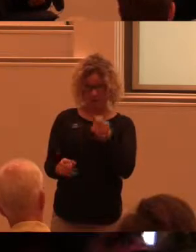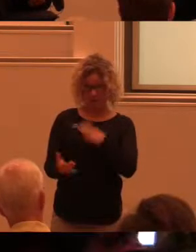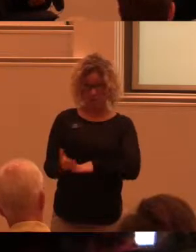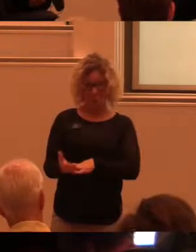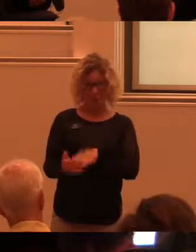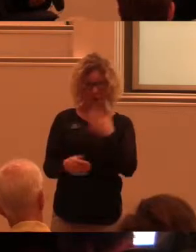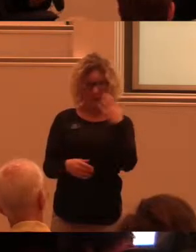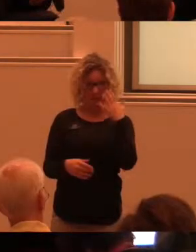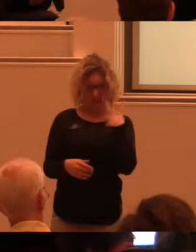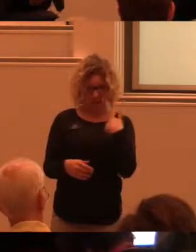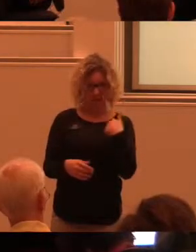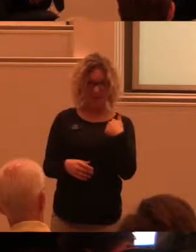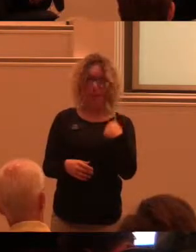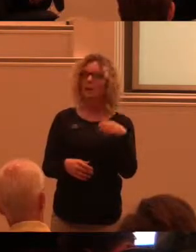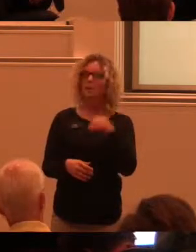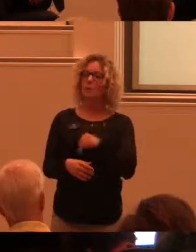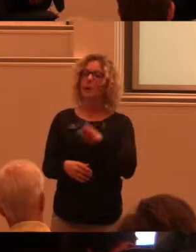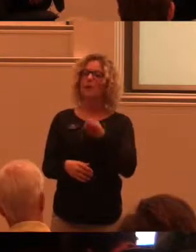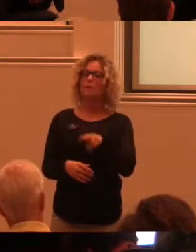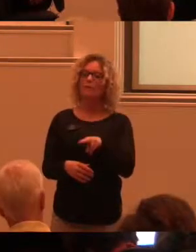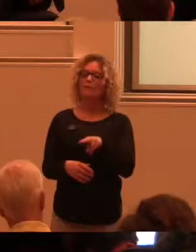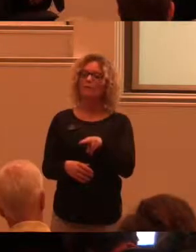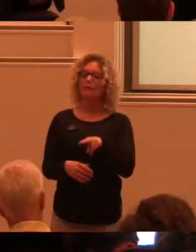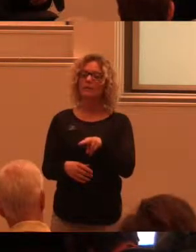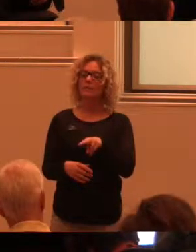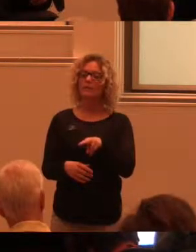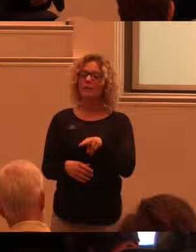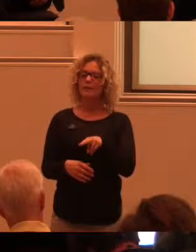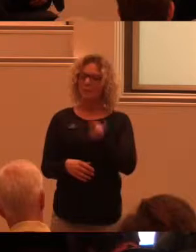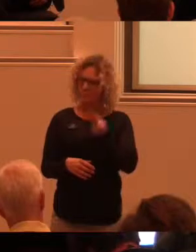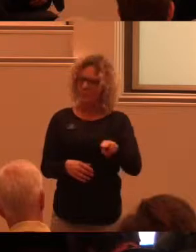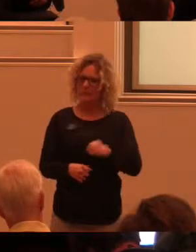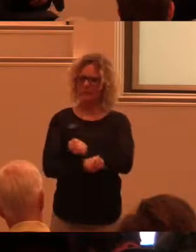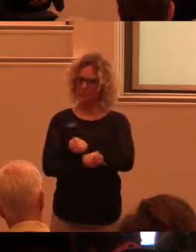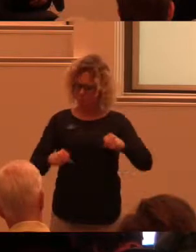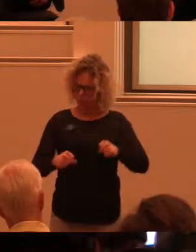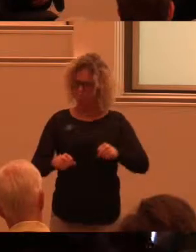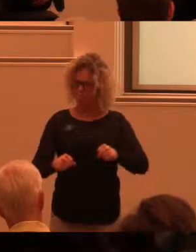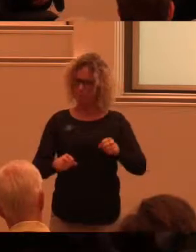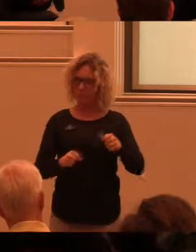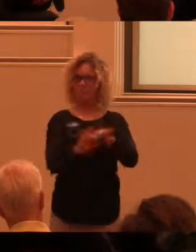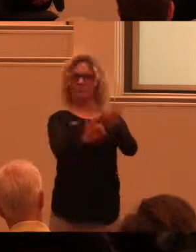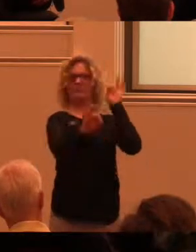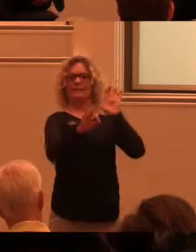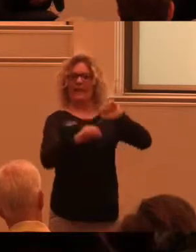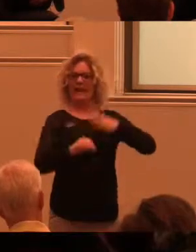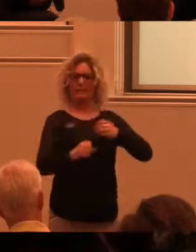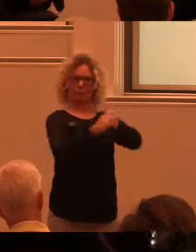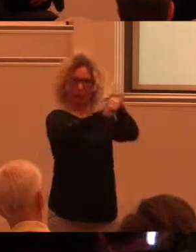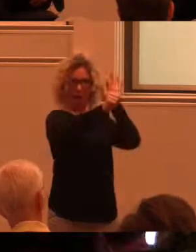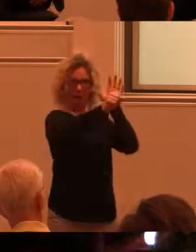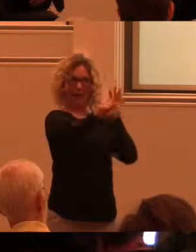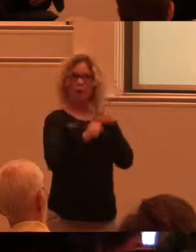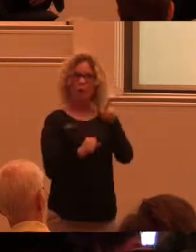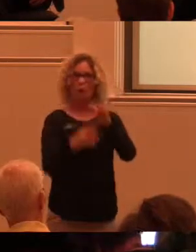sedan så tog FN spjärn och spände sin båge och satte